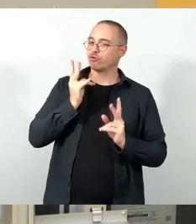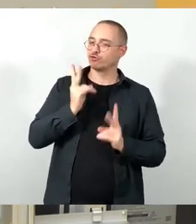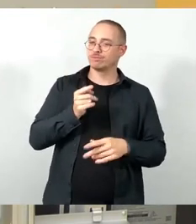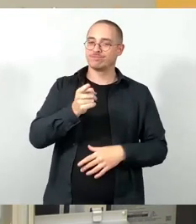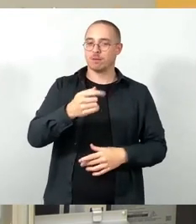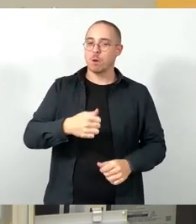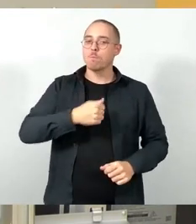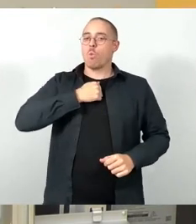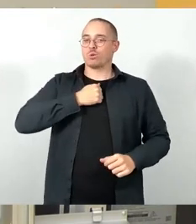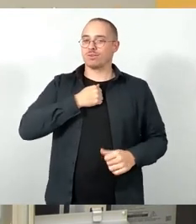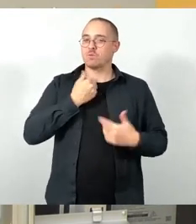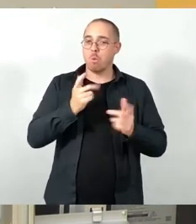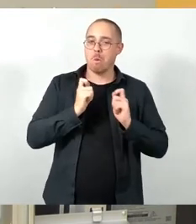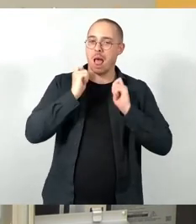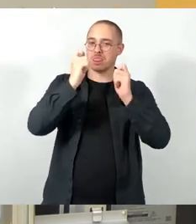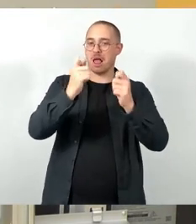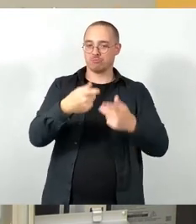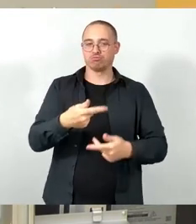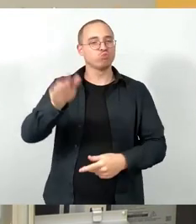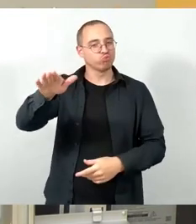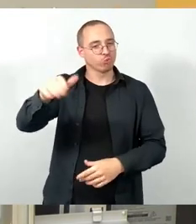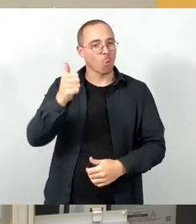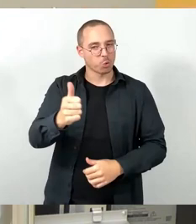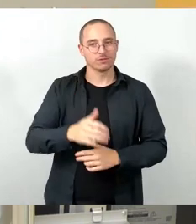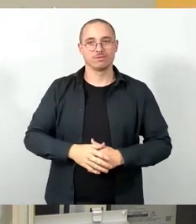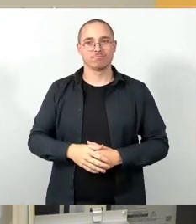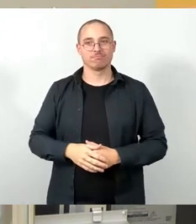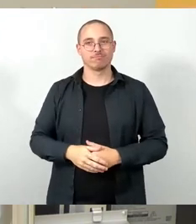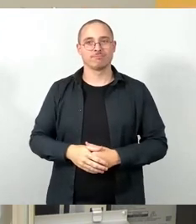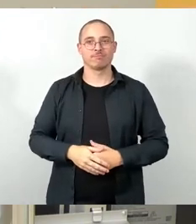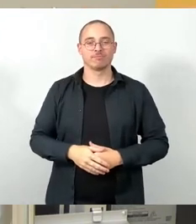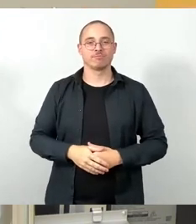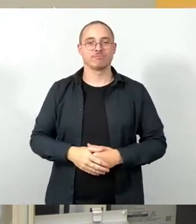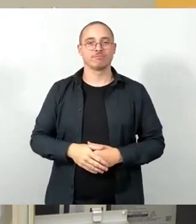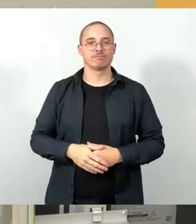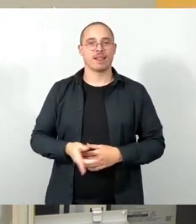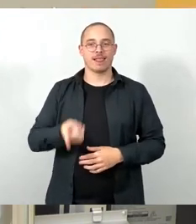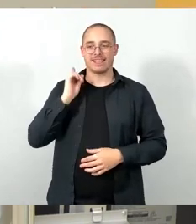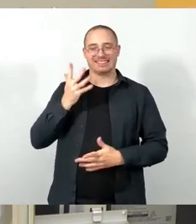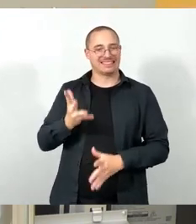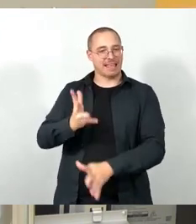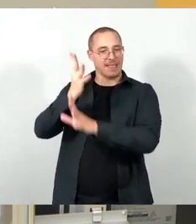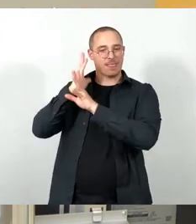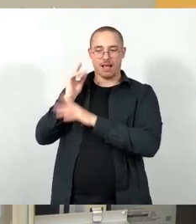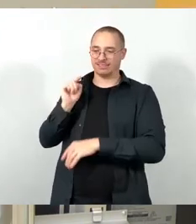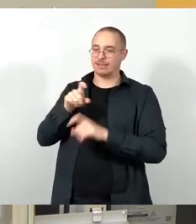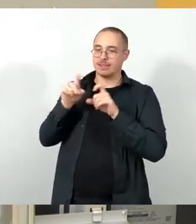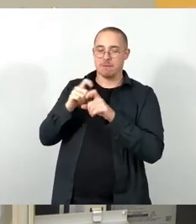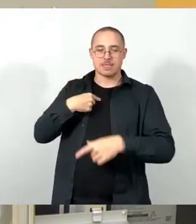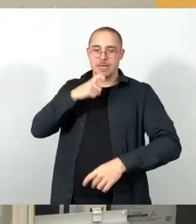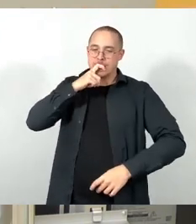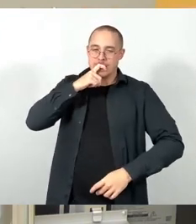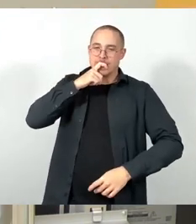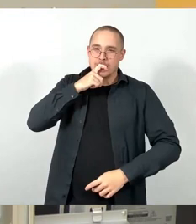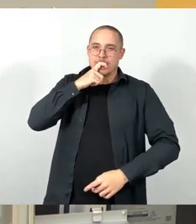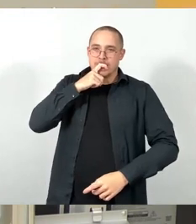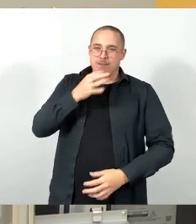Antrag zu stellen, denn ich habe mich in den letzten zehn Jahren an diesem Thema wirklich, habe ich mir die Zähne ausgebissen, Anfragen gestellt,